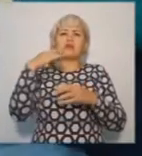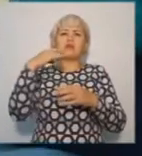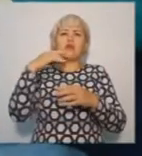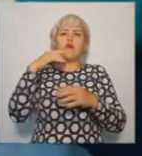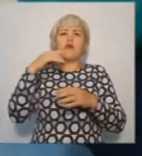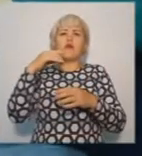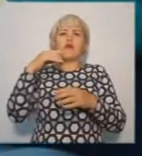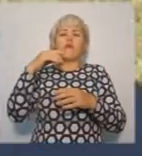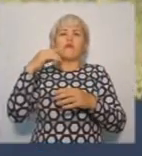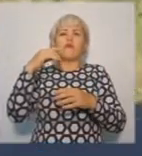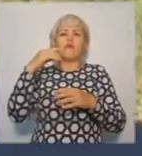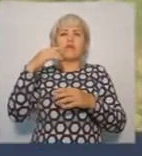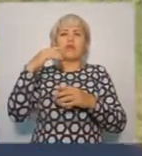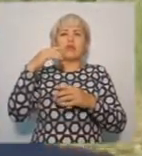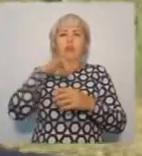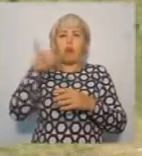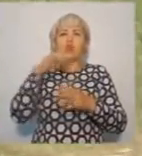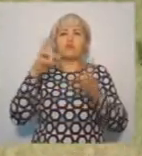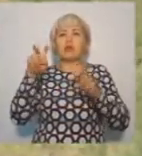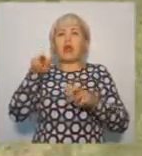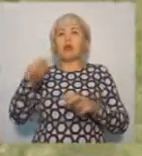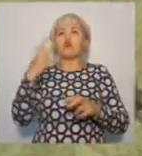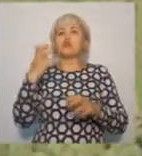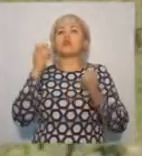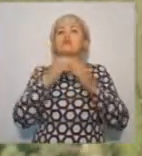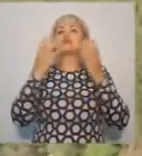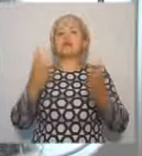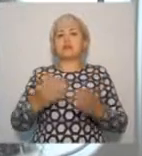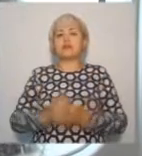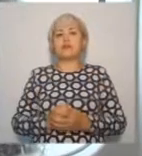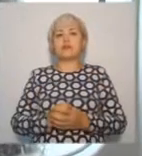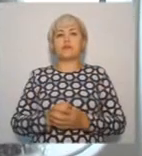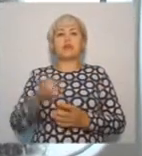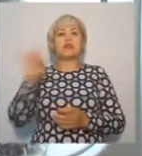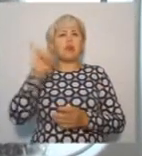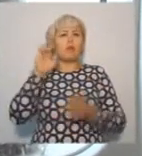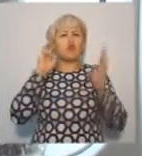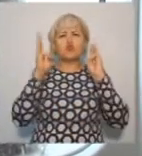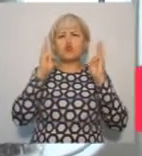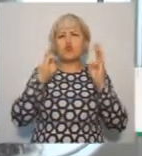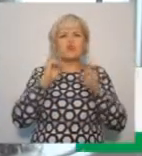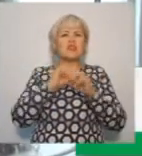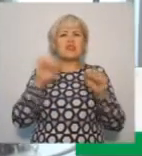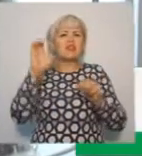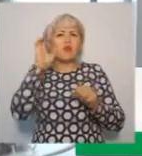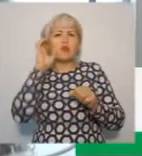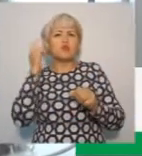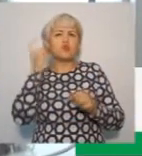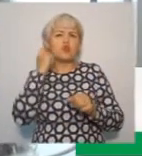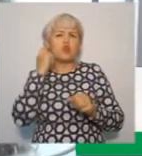нюансы. Самолет шумит. Нельзя послушать душами, как, допустим, в ютилюрный саппарат ИПЛ.